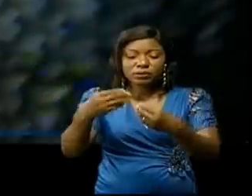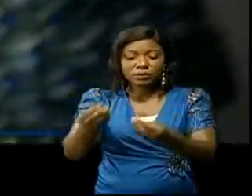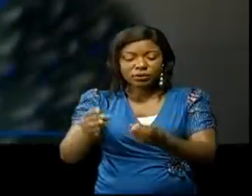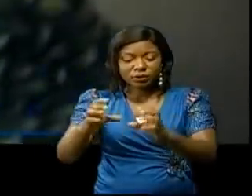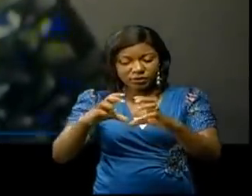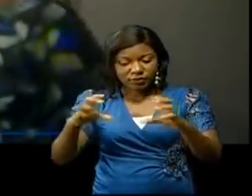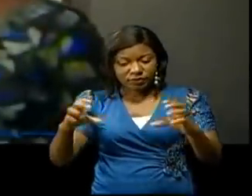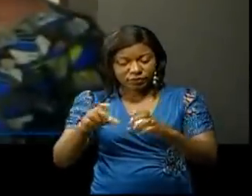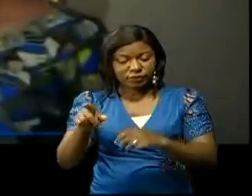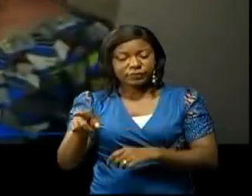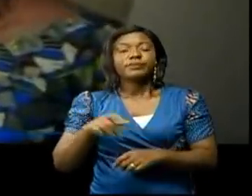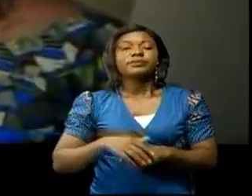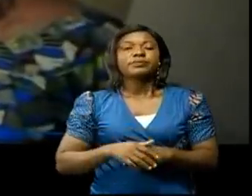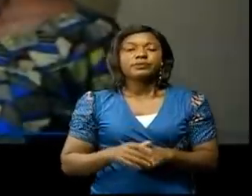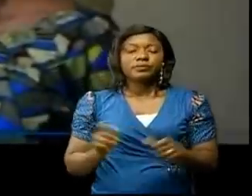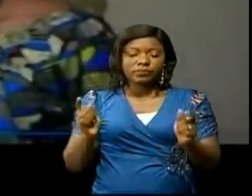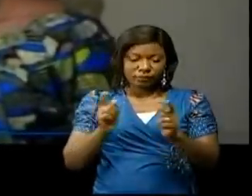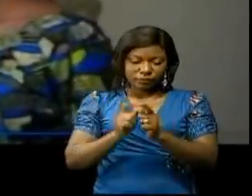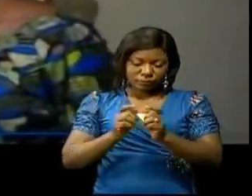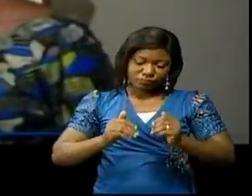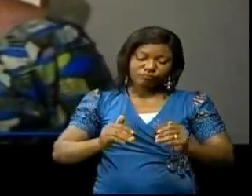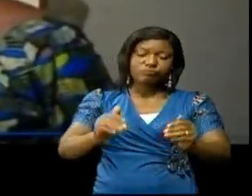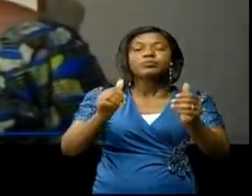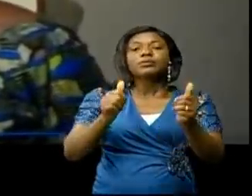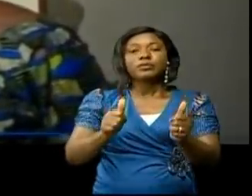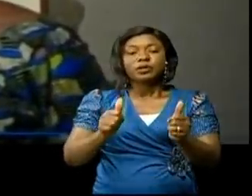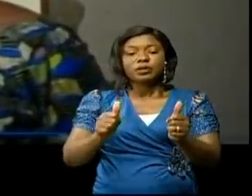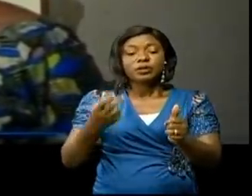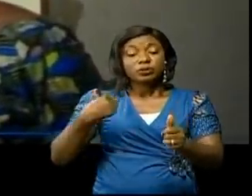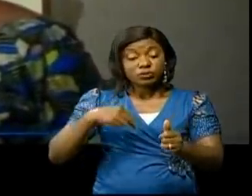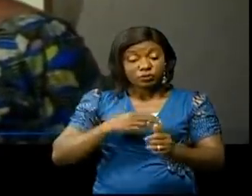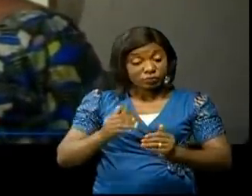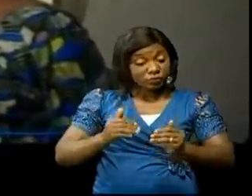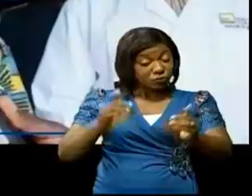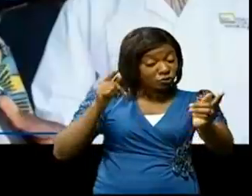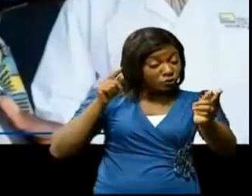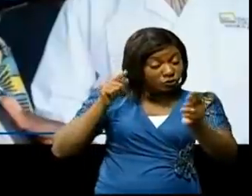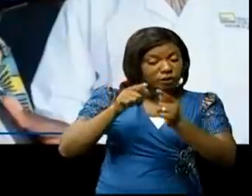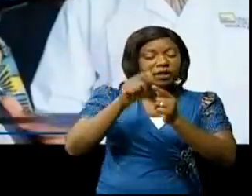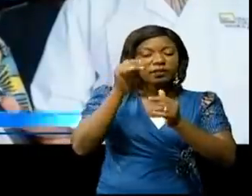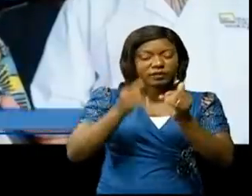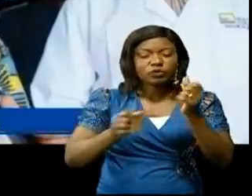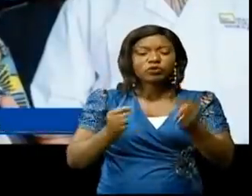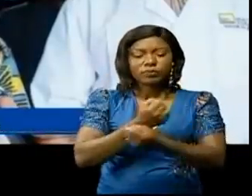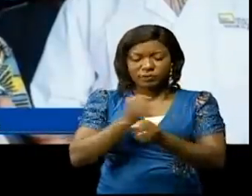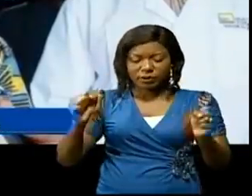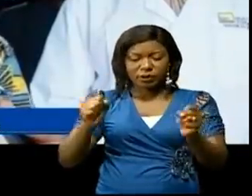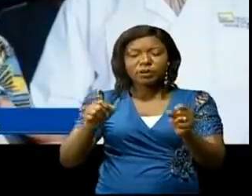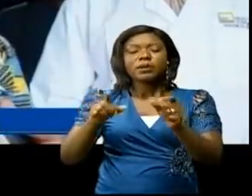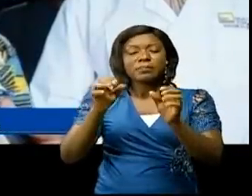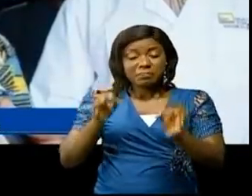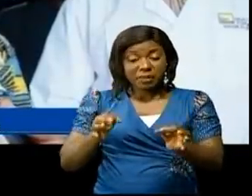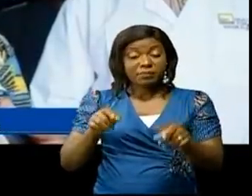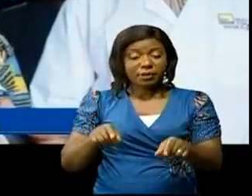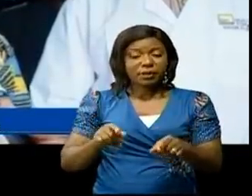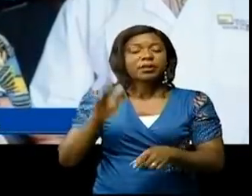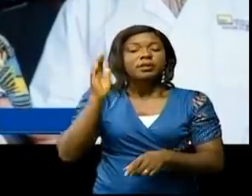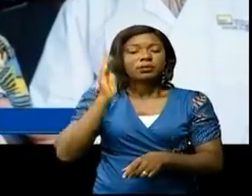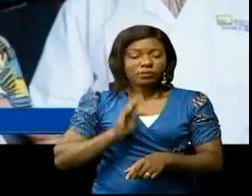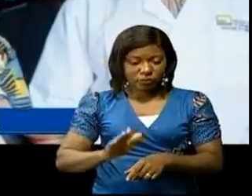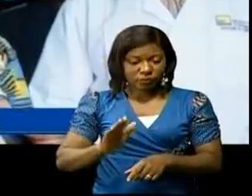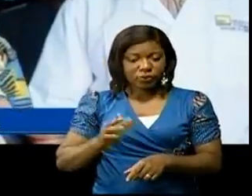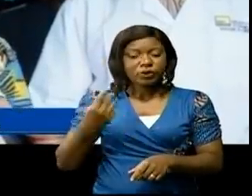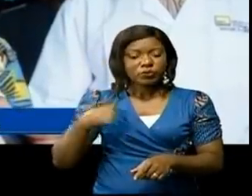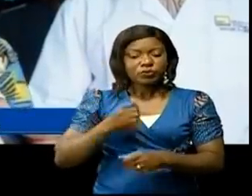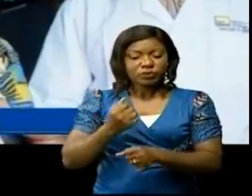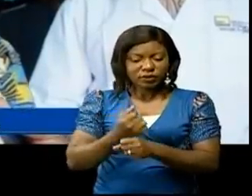les policiers eux-mêmes, ça a évolu. Et on va continuer avec eux jusqu'à la fin. Sinon c'est bon, nous sommes là, continuons à faire le